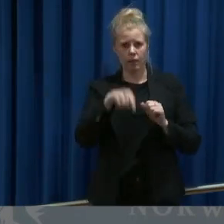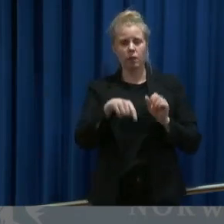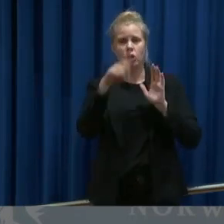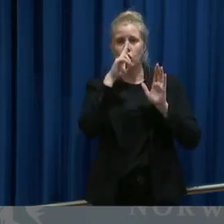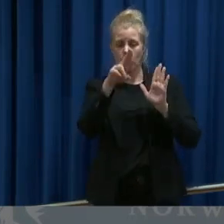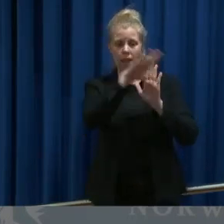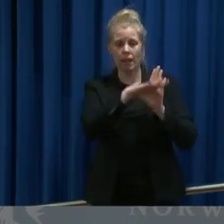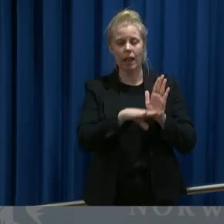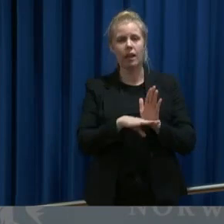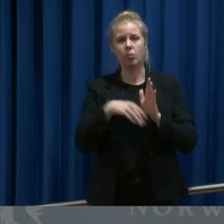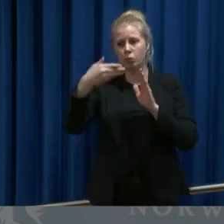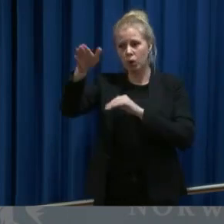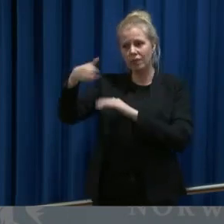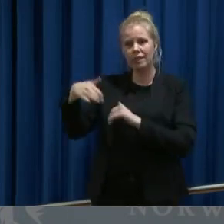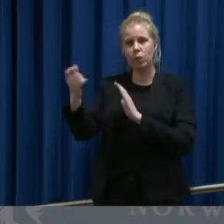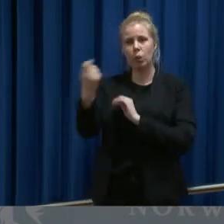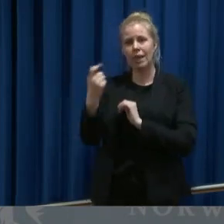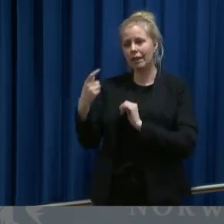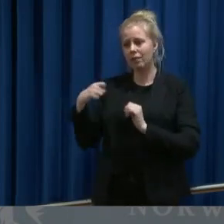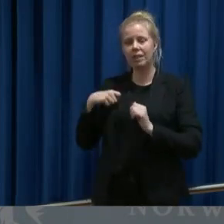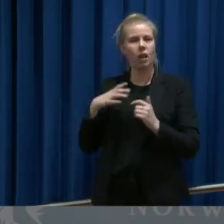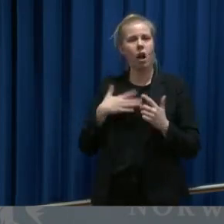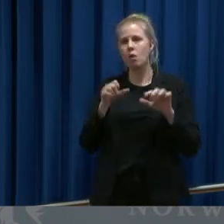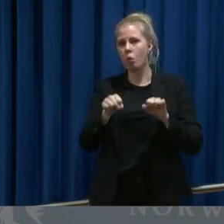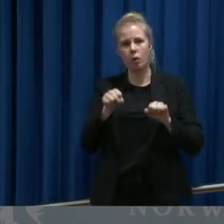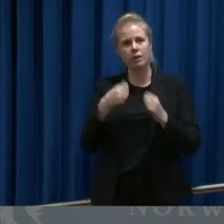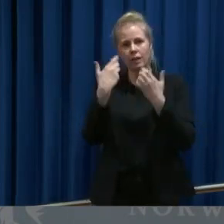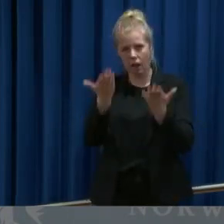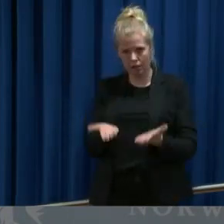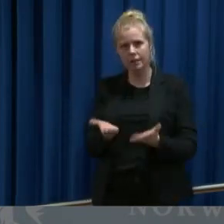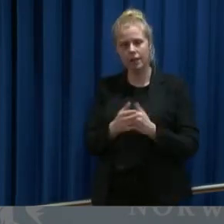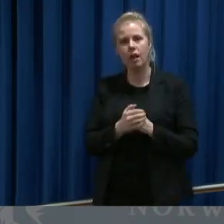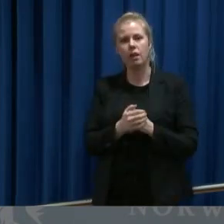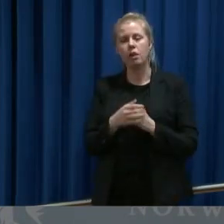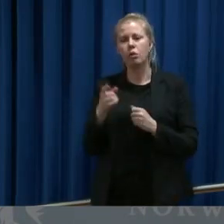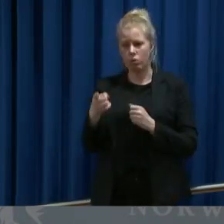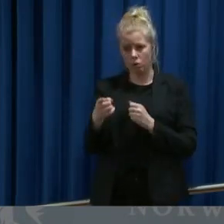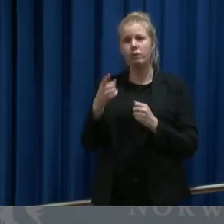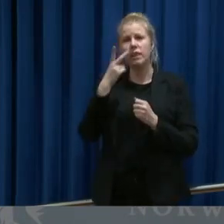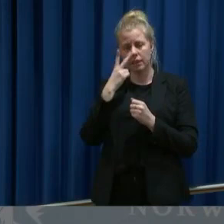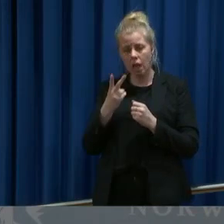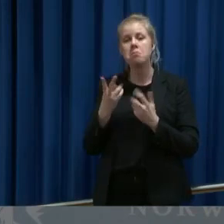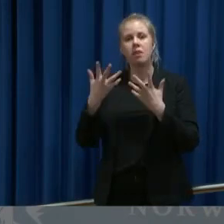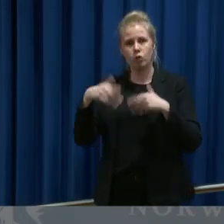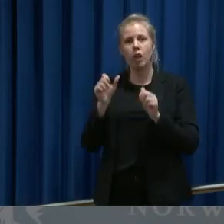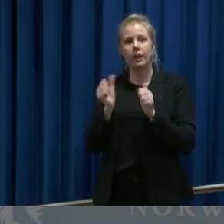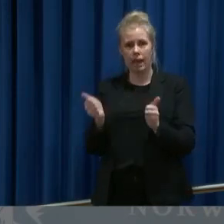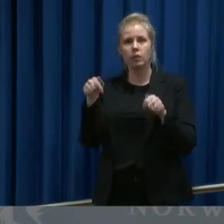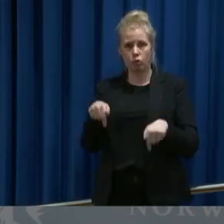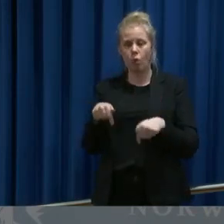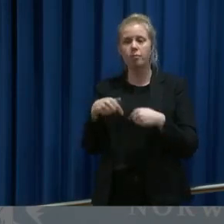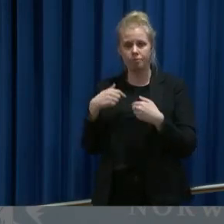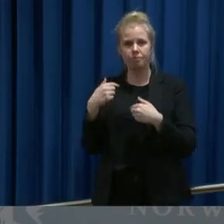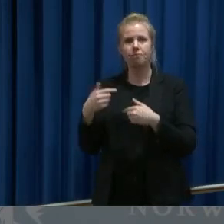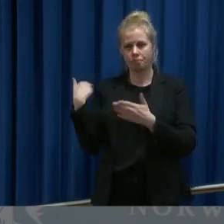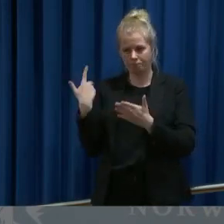av utlendinger uten oppholdstilladelse og det meldes om at det i all hovedsak fungerer greit. Så